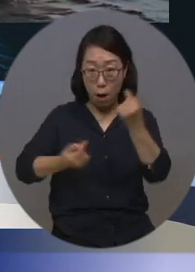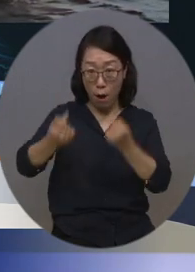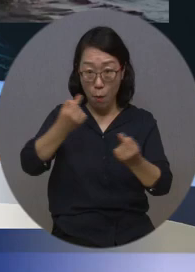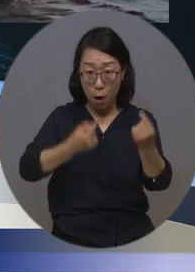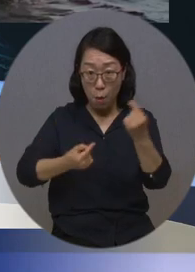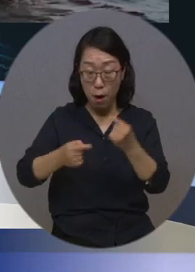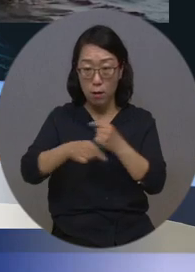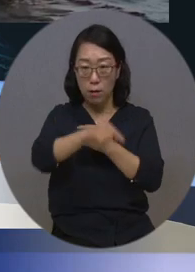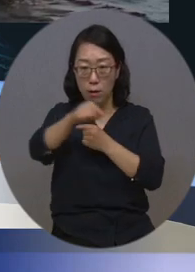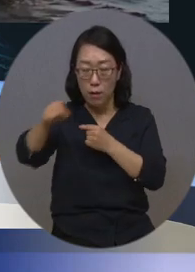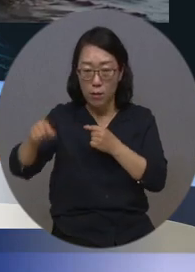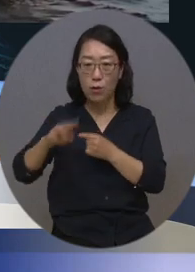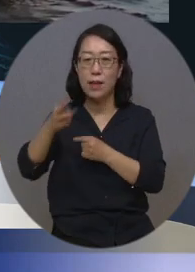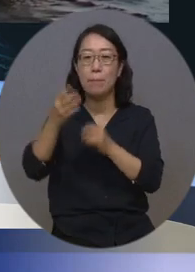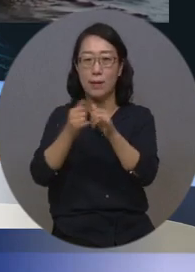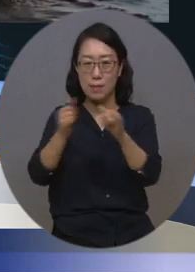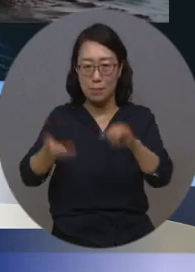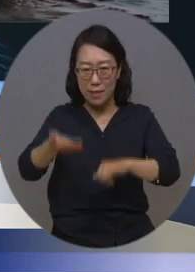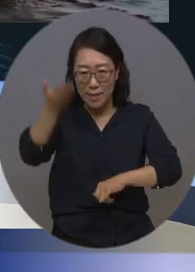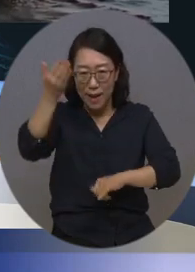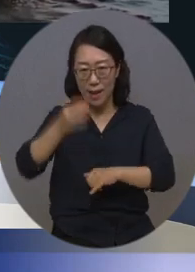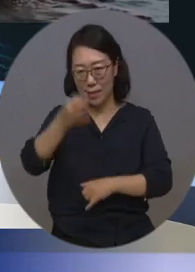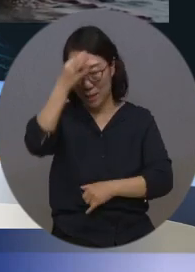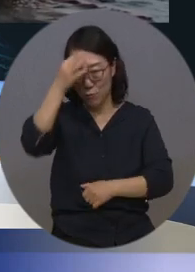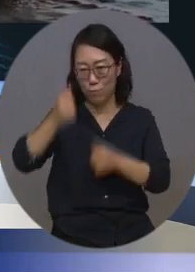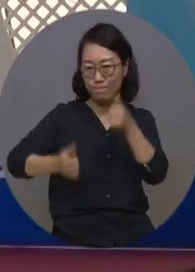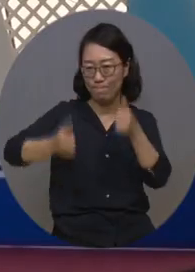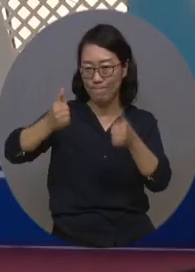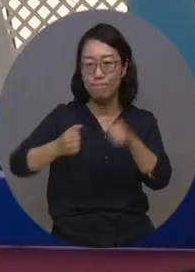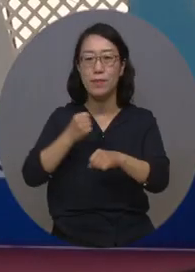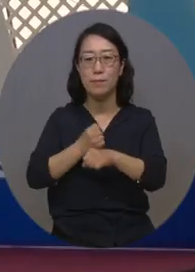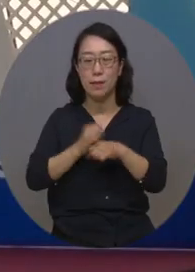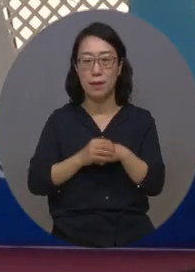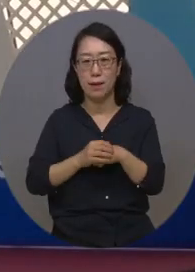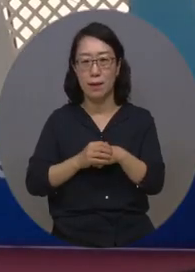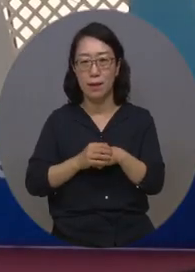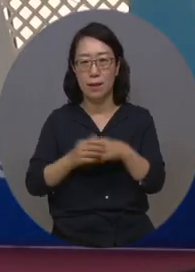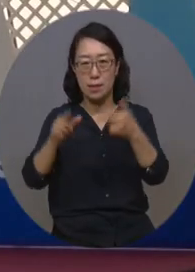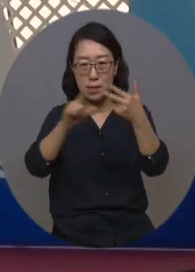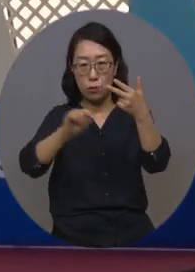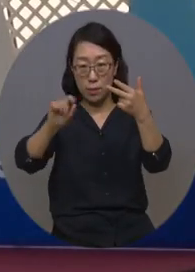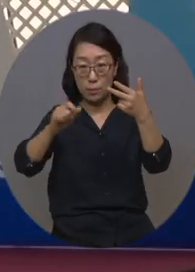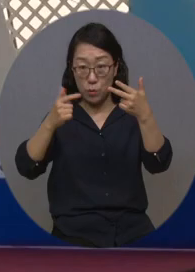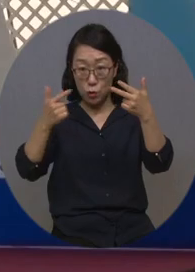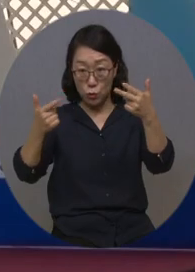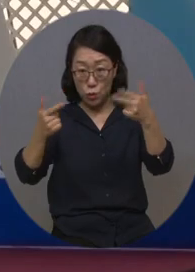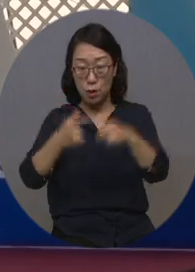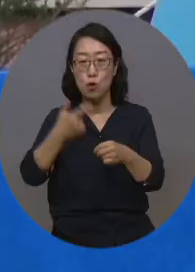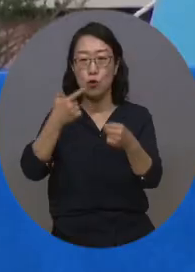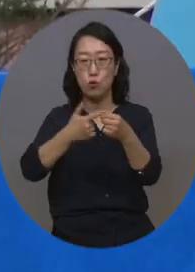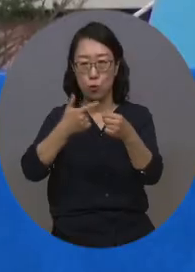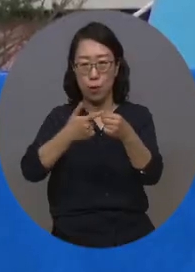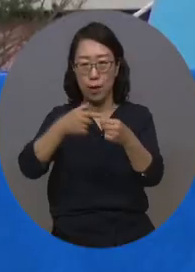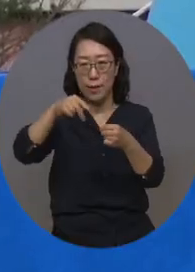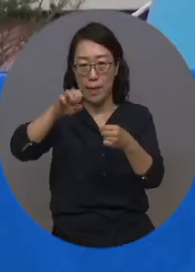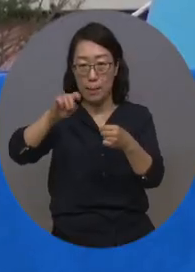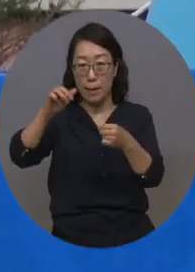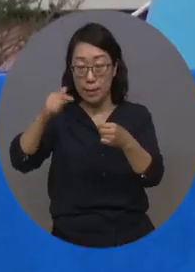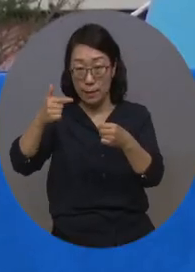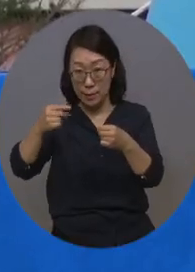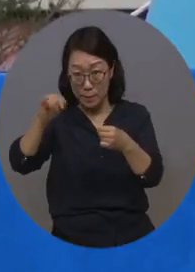참가해 갈고 닦은 기량을 선보였습니다. 지난 7월 16일 제6회 새만금컵